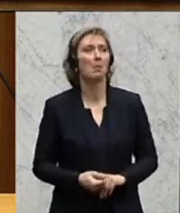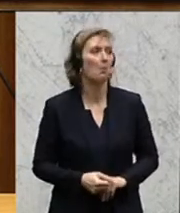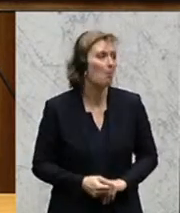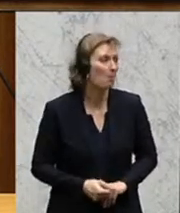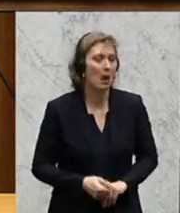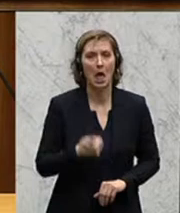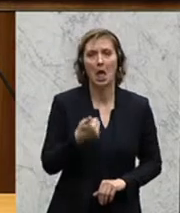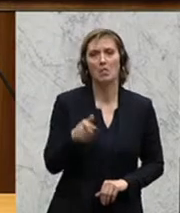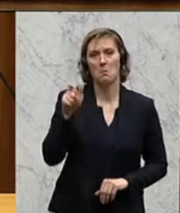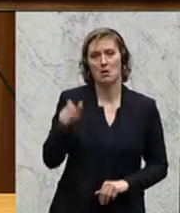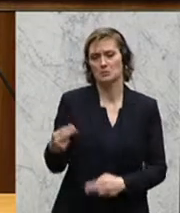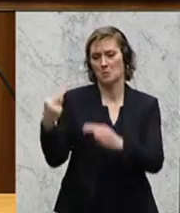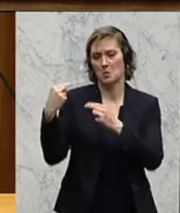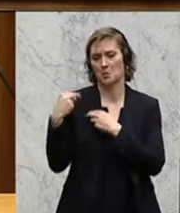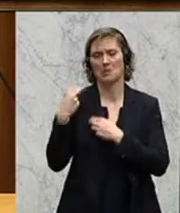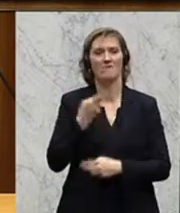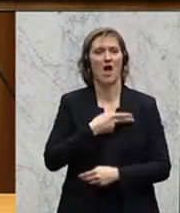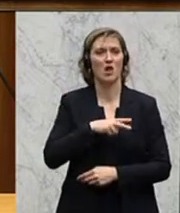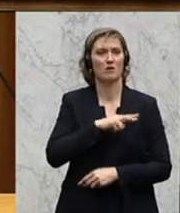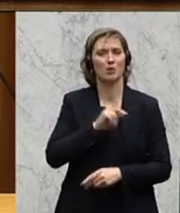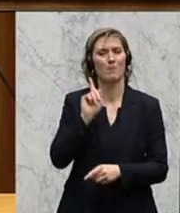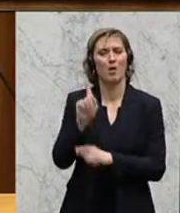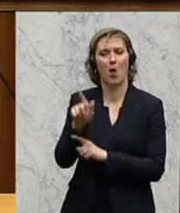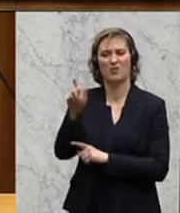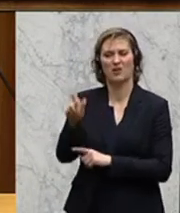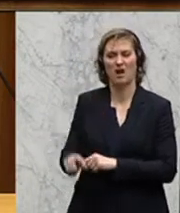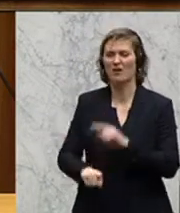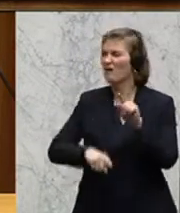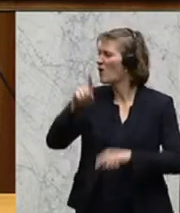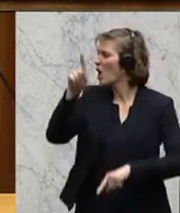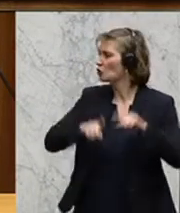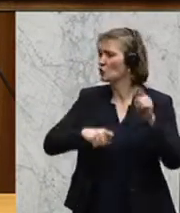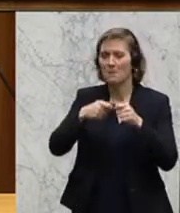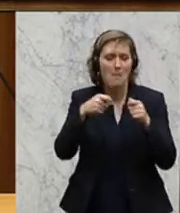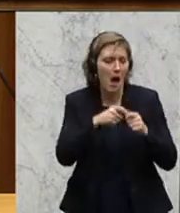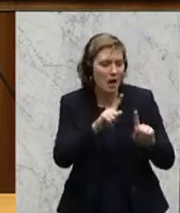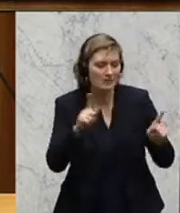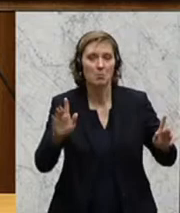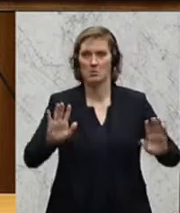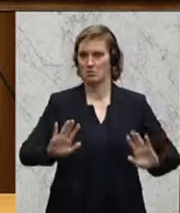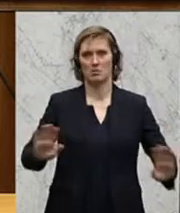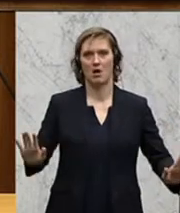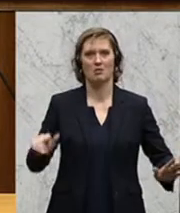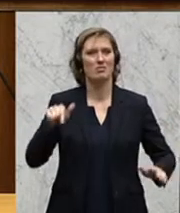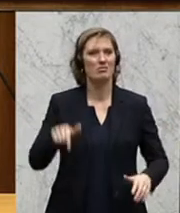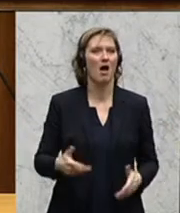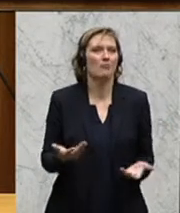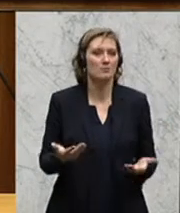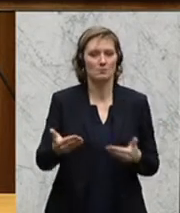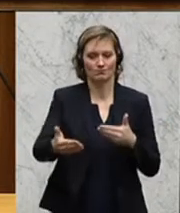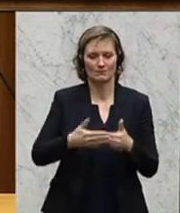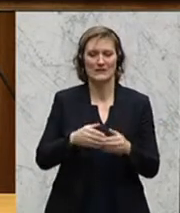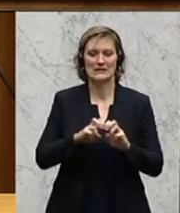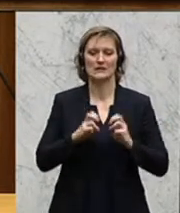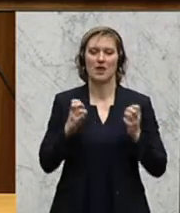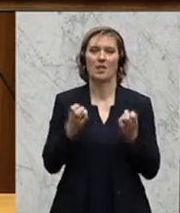Rechtsschutzbeauftragten für alle Genehmigungen von unterschiedlichen Observierungsmaßnahmen gibt, sondern dass es hier eine Senatsentscheidung zu geben